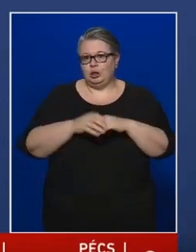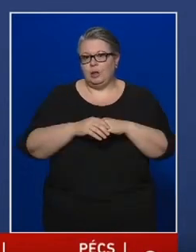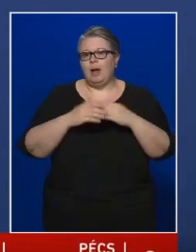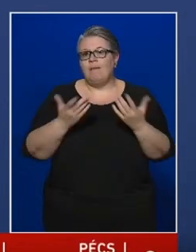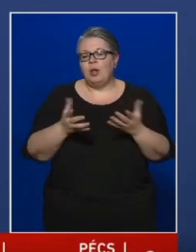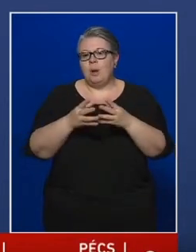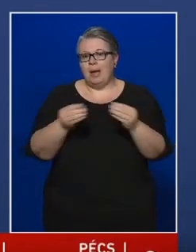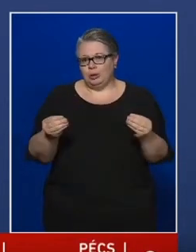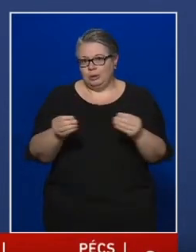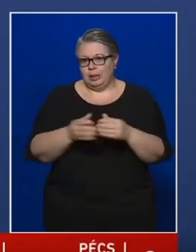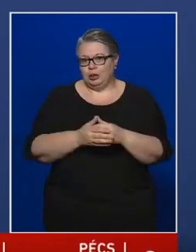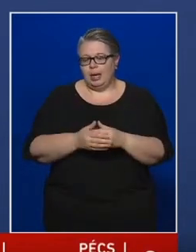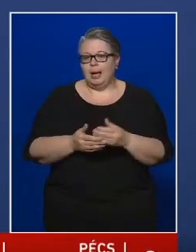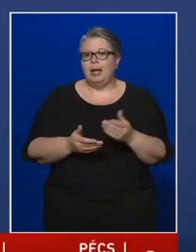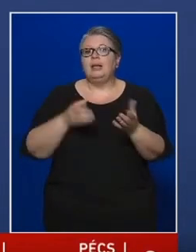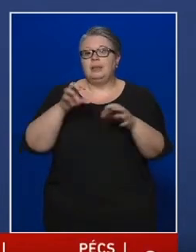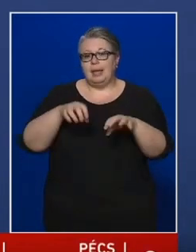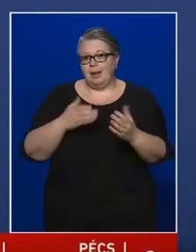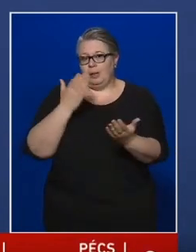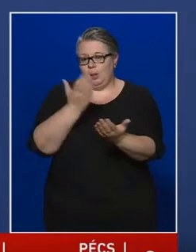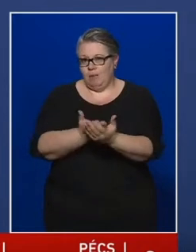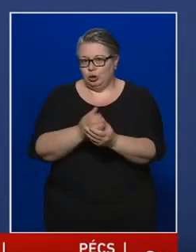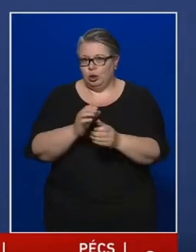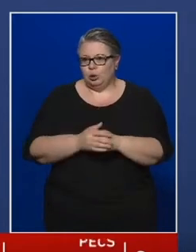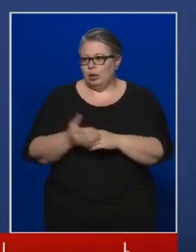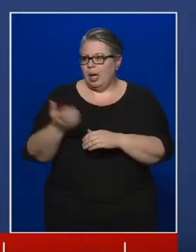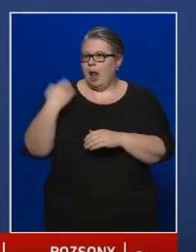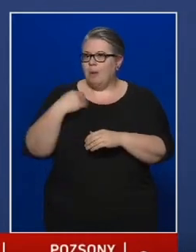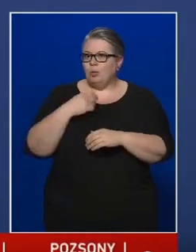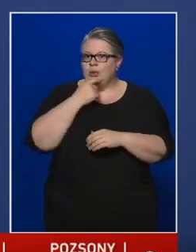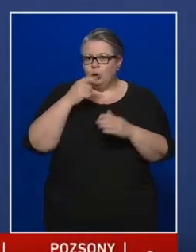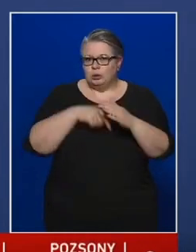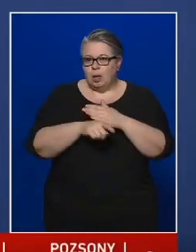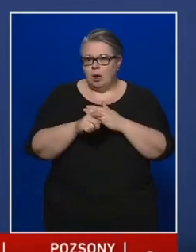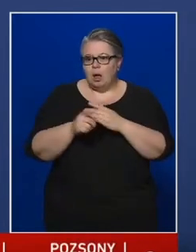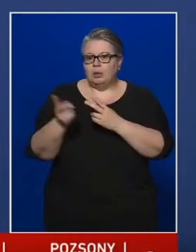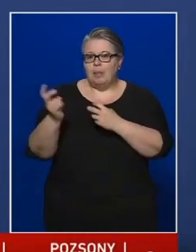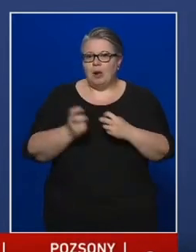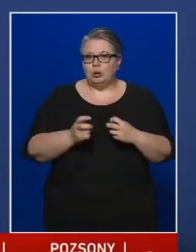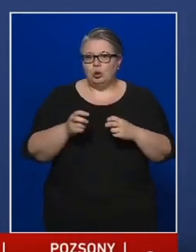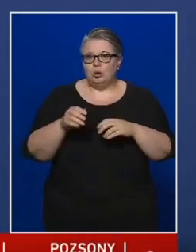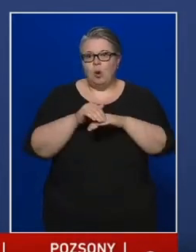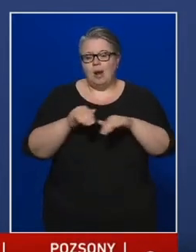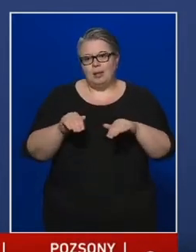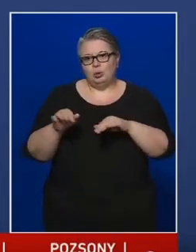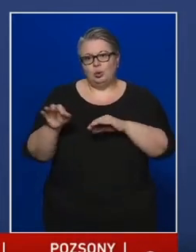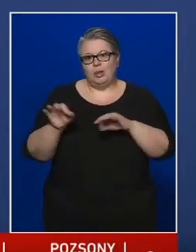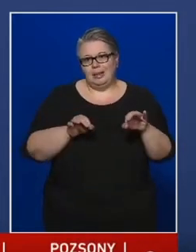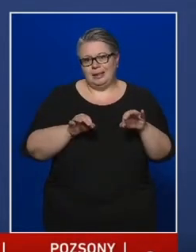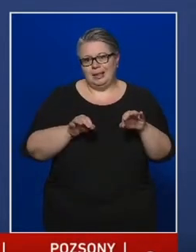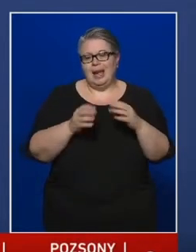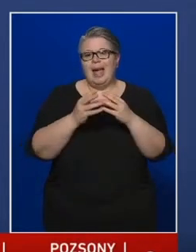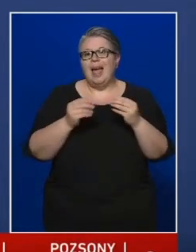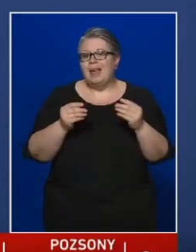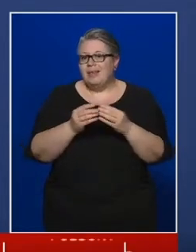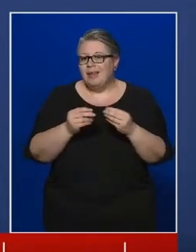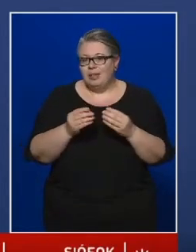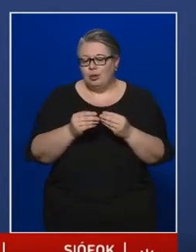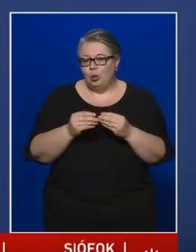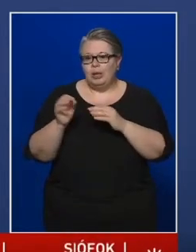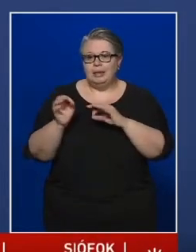illetve megszüntetésére tegyen javaslatot. Az elmúlt időszakban meghutott korlátozó intézkedéseket enyhítő